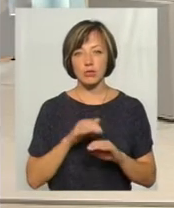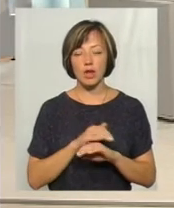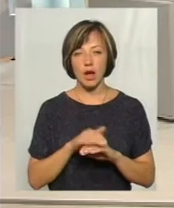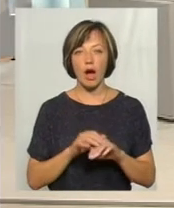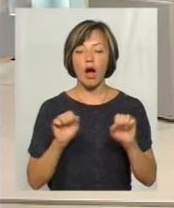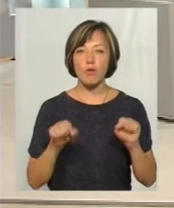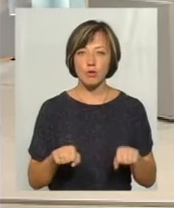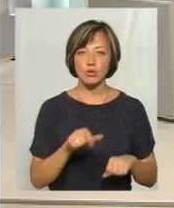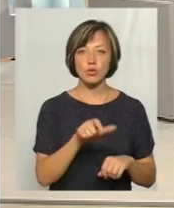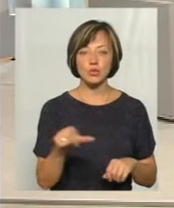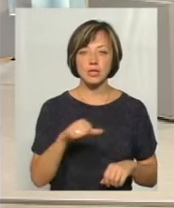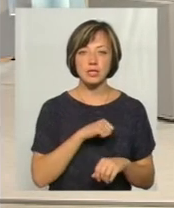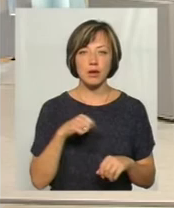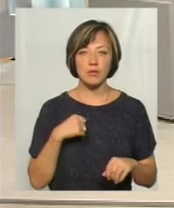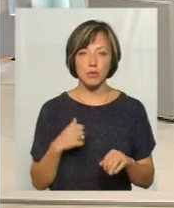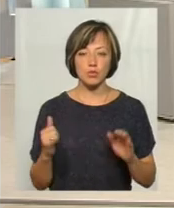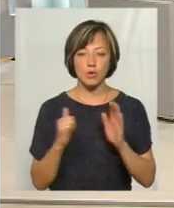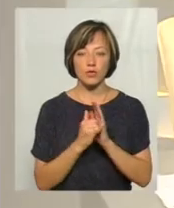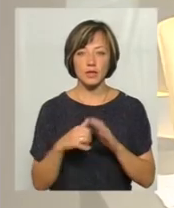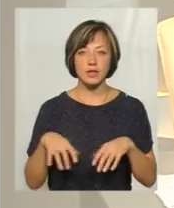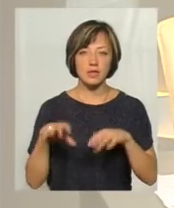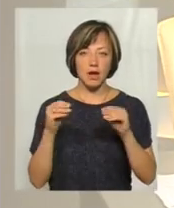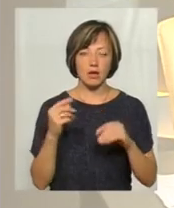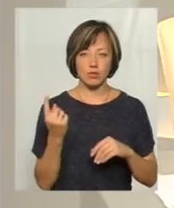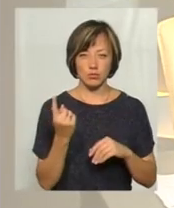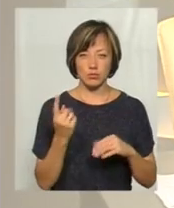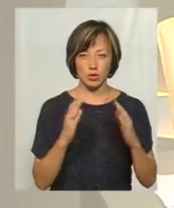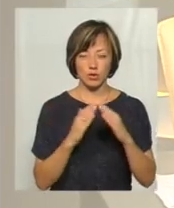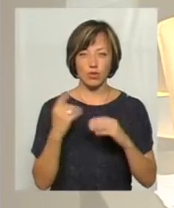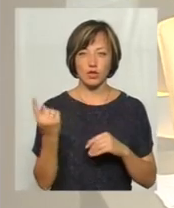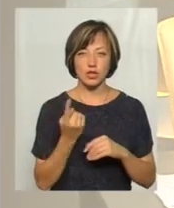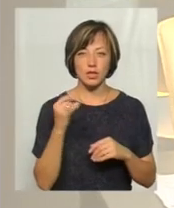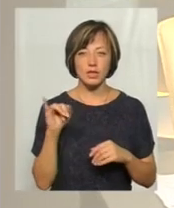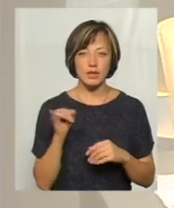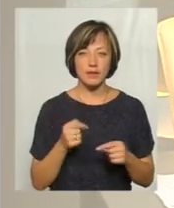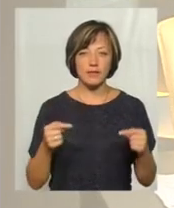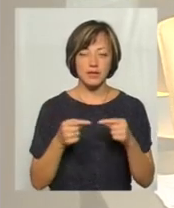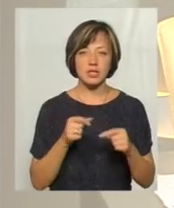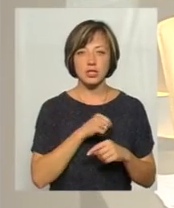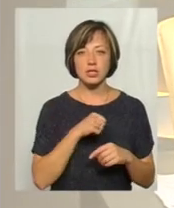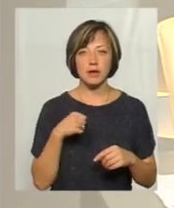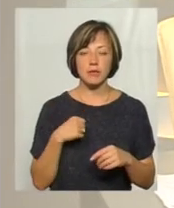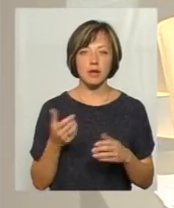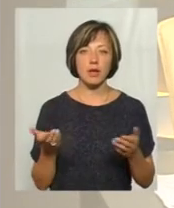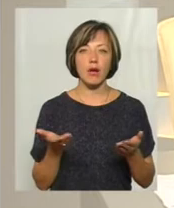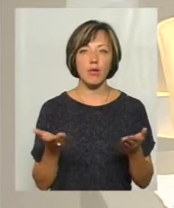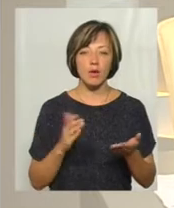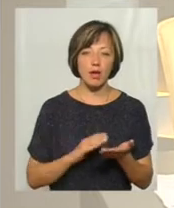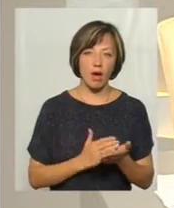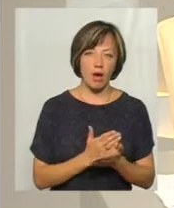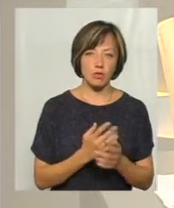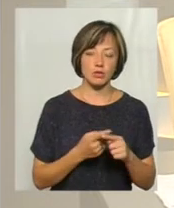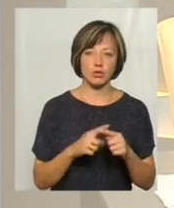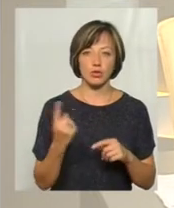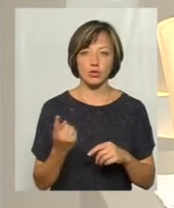а можуть люди самі встановити о той лічильник і визначити самі, якої якості того